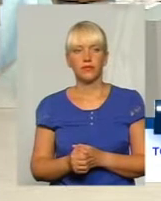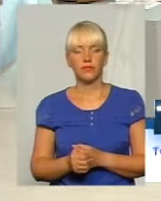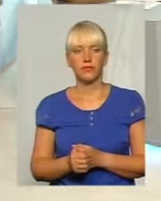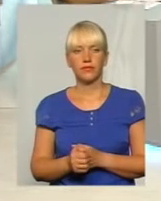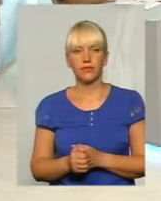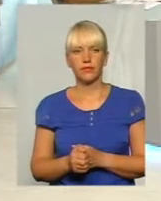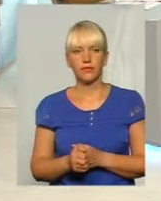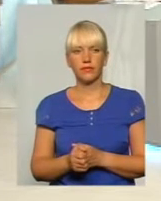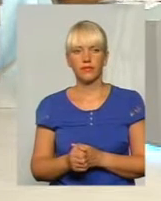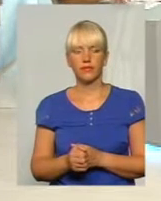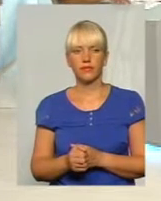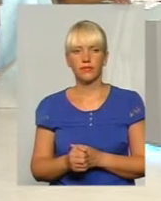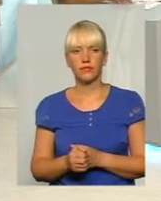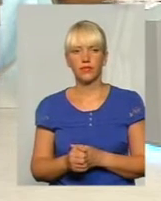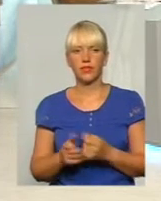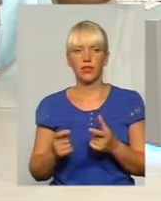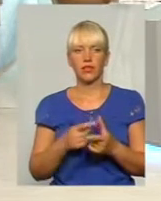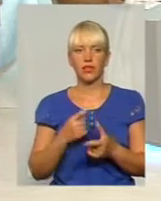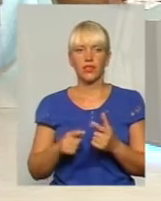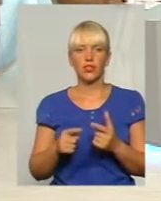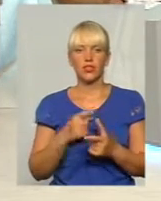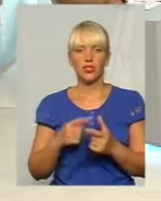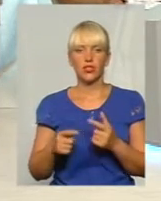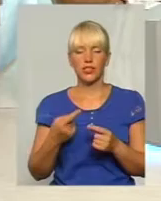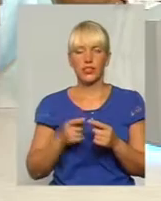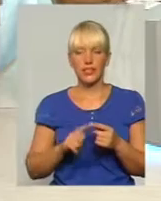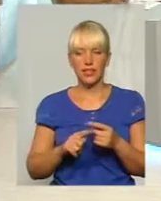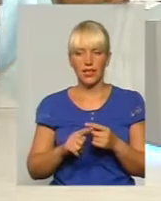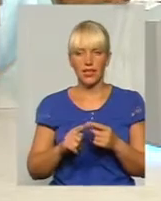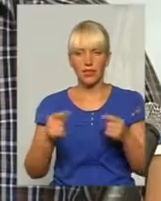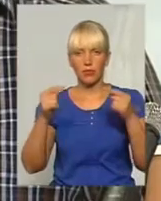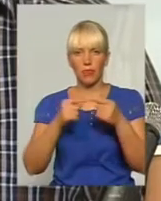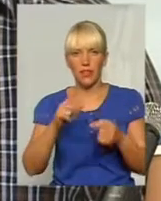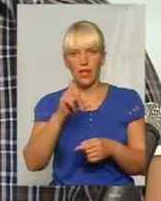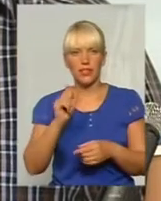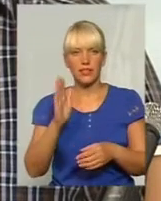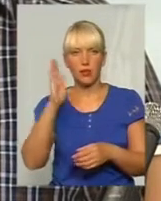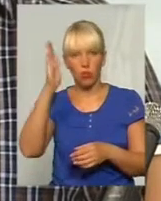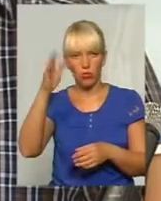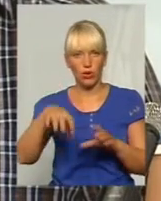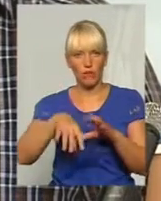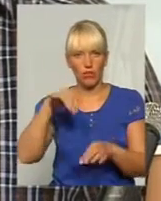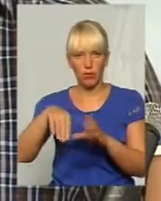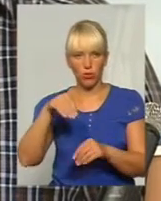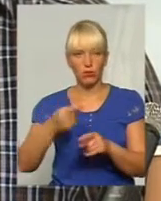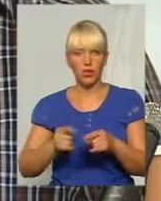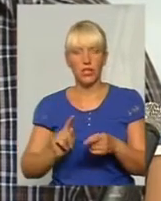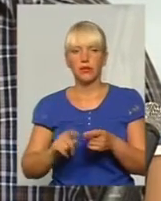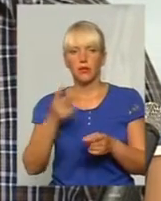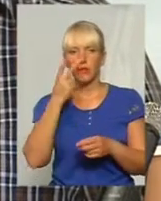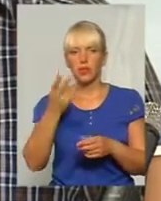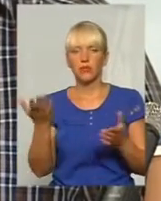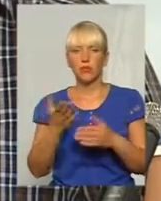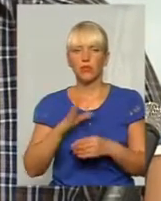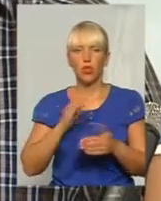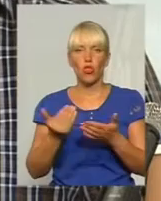складається. Чи корелюється це з виборами? Та навряд. Це скоріше корелюється… Ми бачили, які були